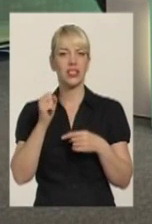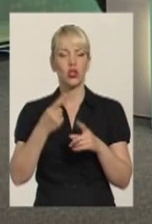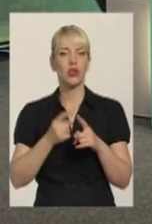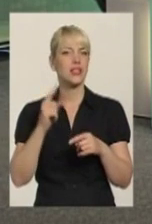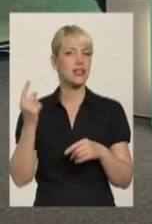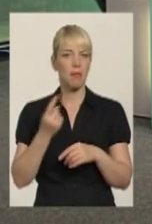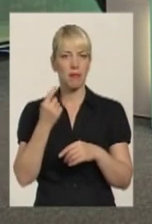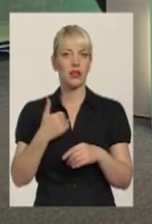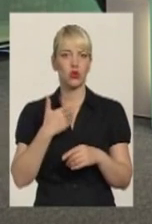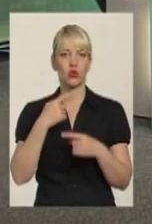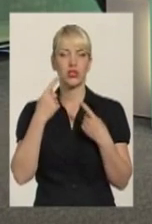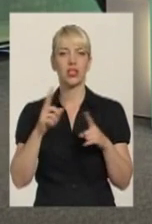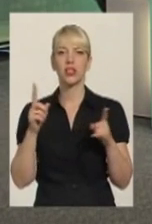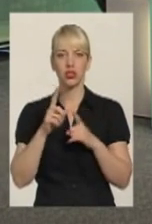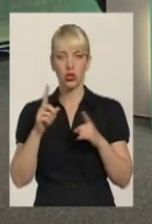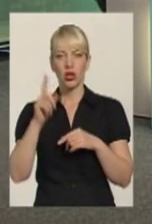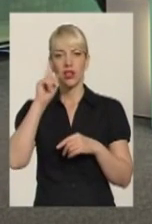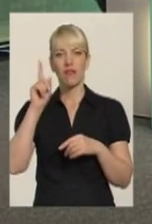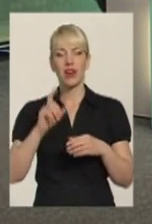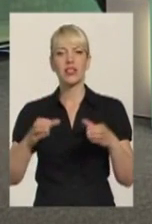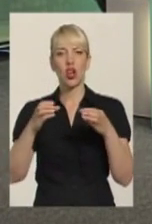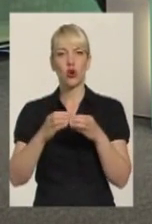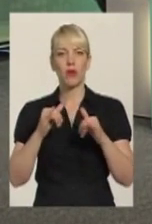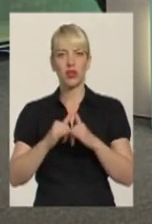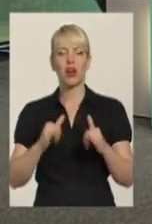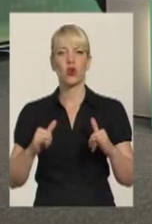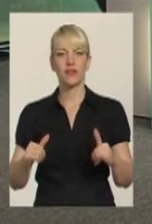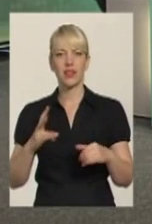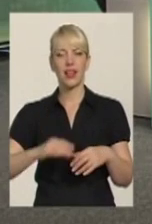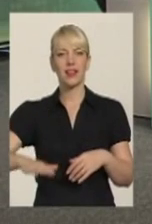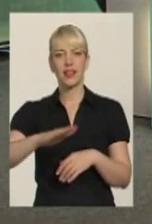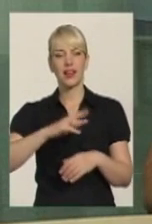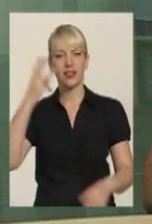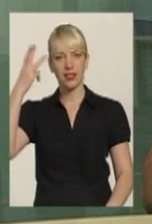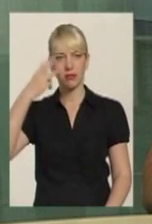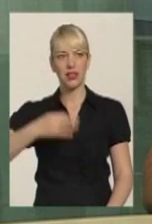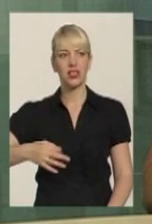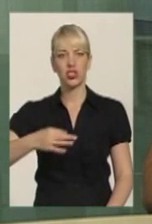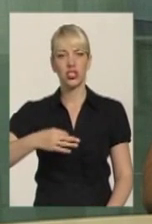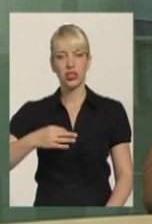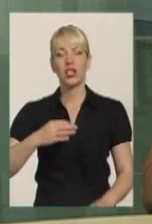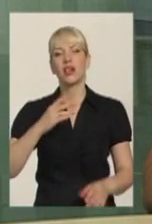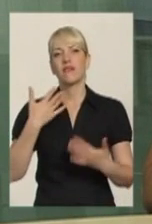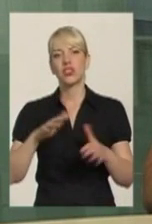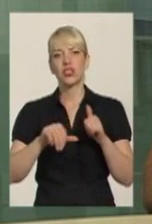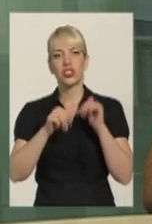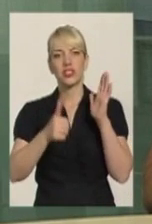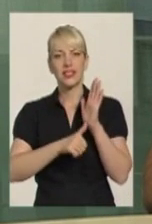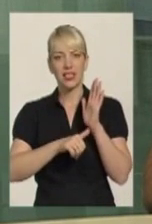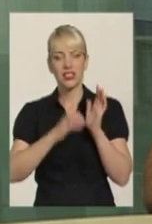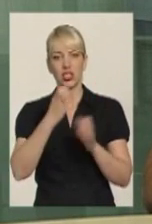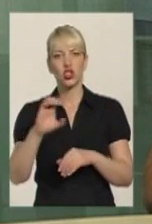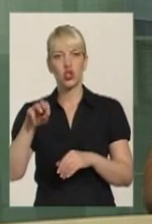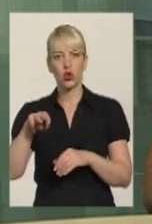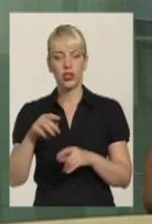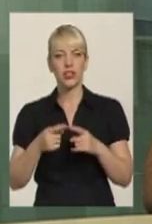насамперед я хочу сказати, що сьогодні єврейська громада розвивається на теренах Хмельниччини вже з 16-го століття. І тому